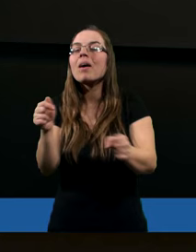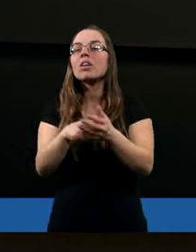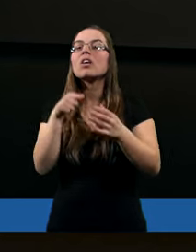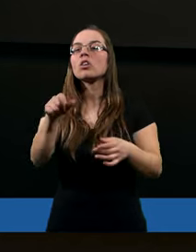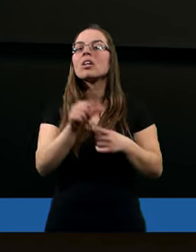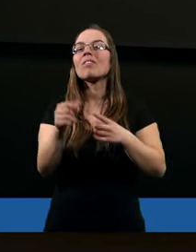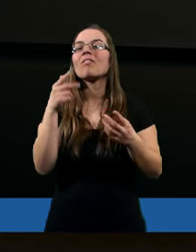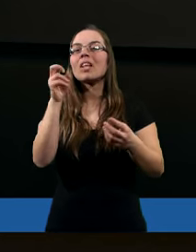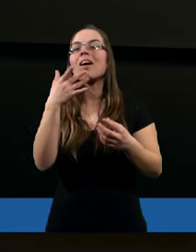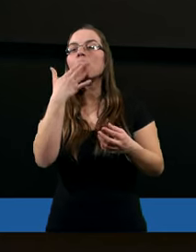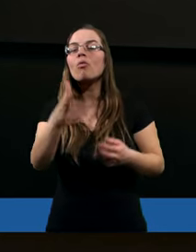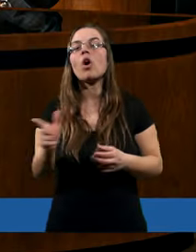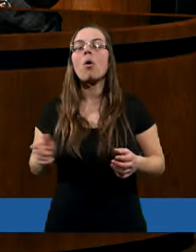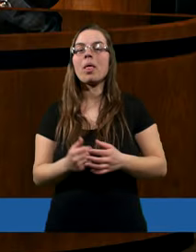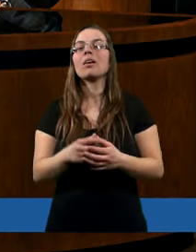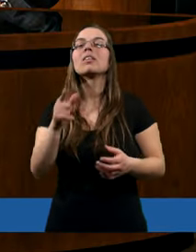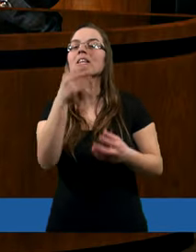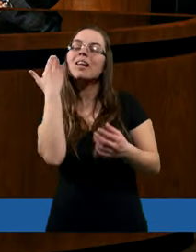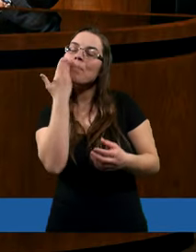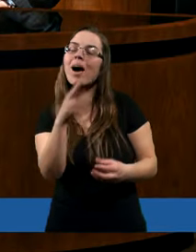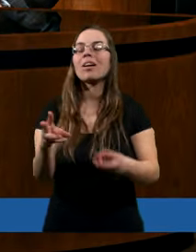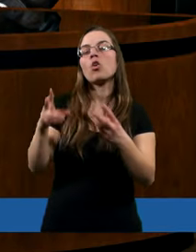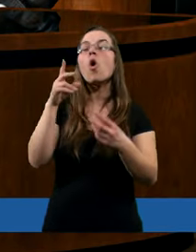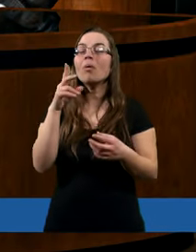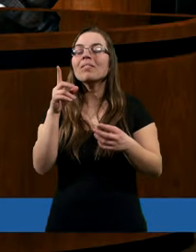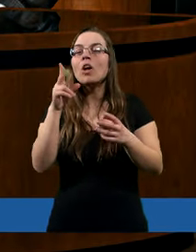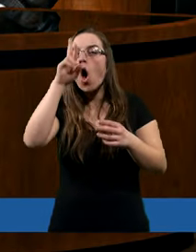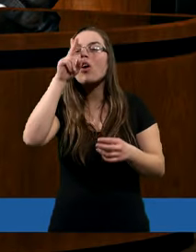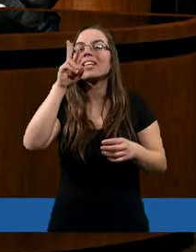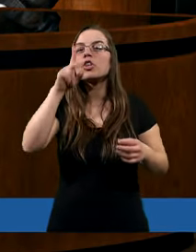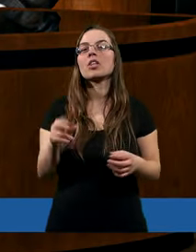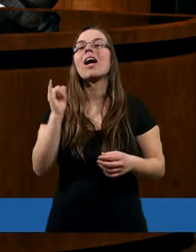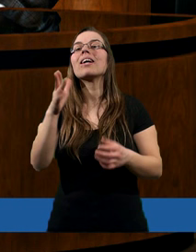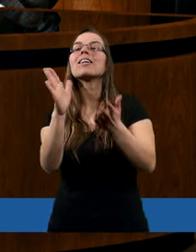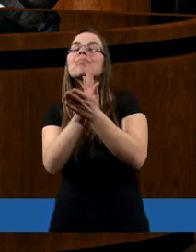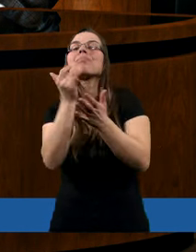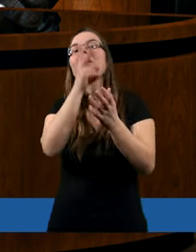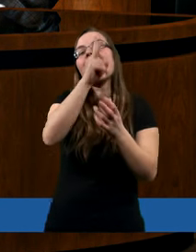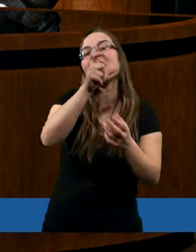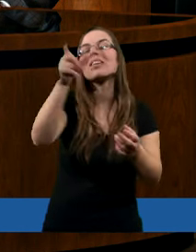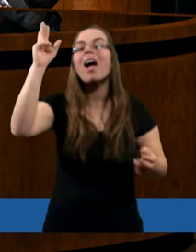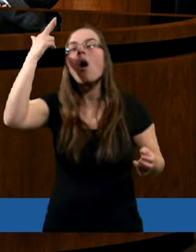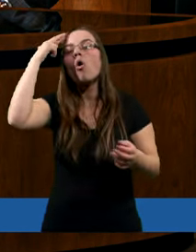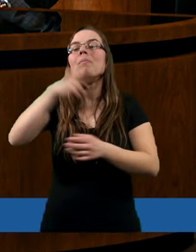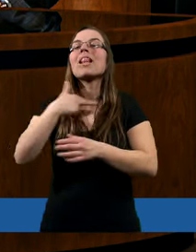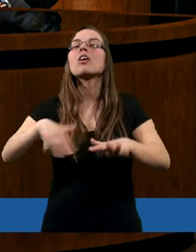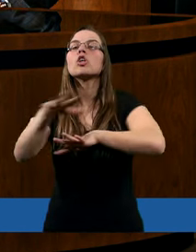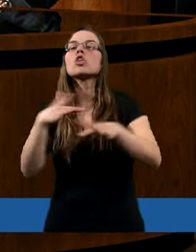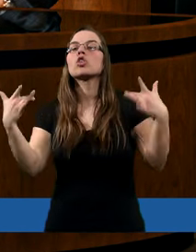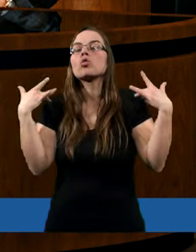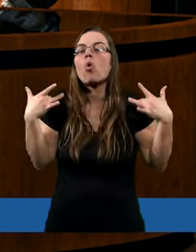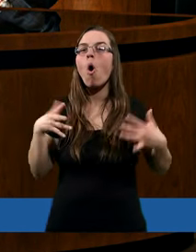I tu właśnie to, jak Damian to przedstawił, rzeczywiście to jest bardzo logiczne i w zasadzie według tego, jak rozumiemy naszego życia duchowego